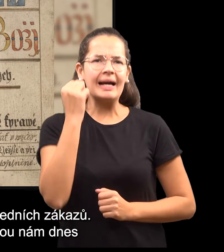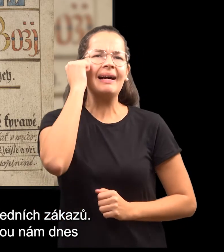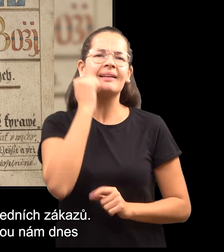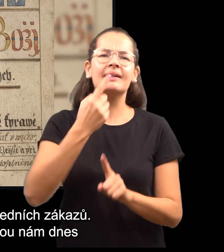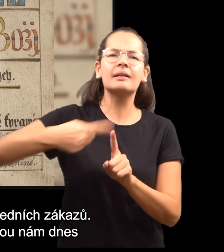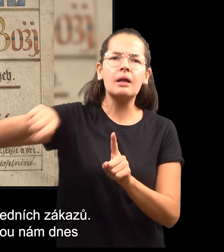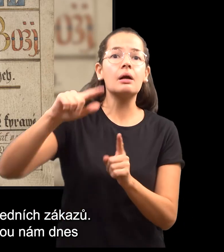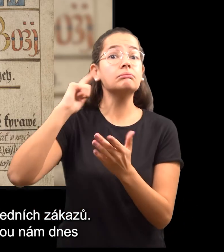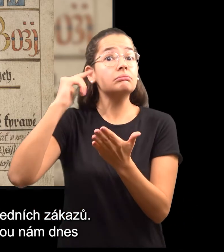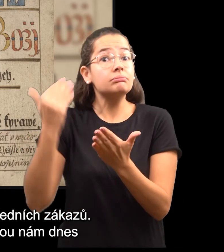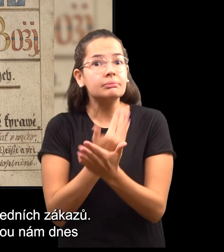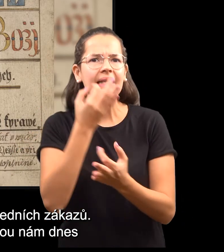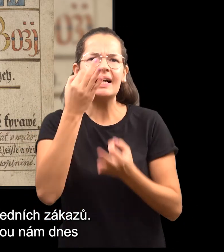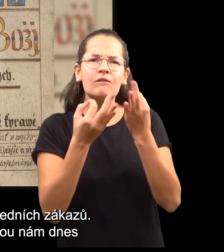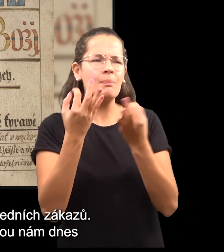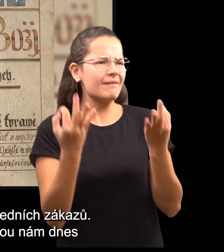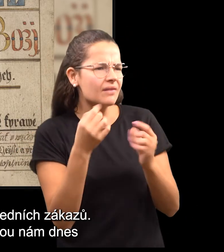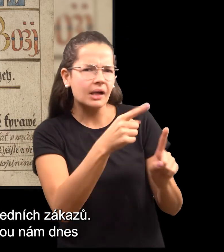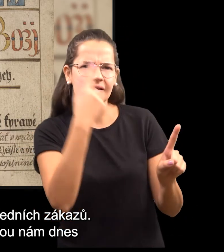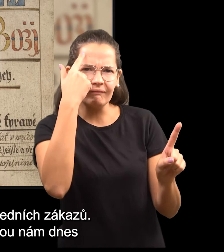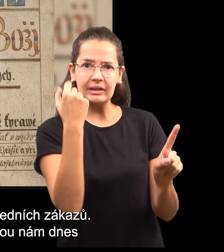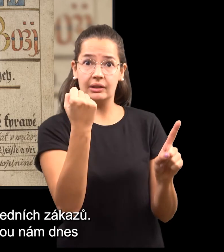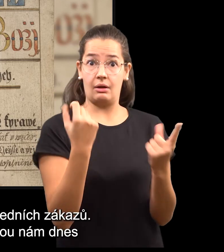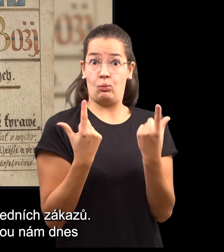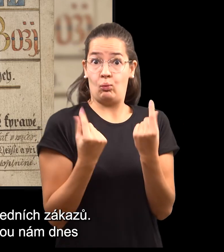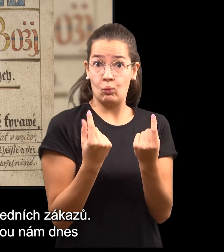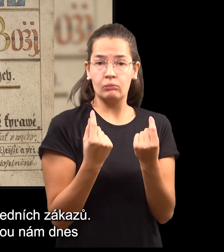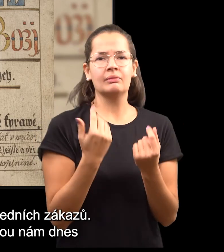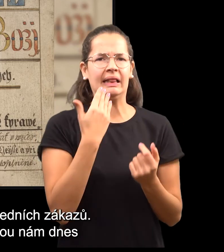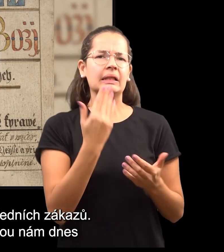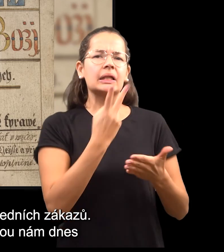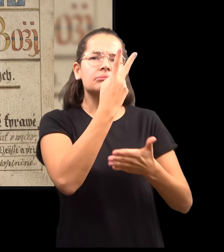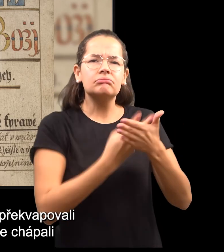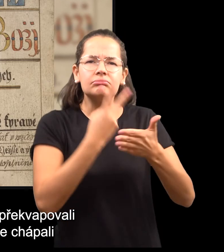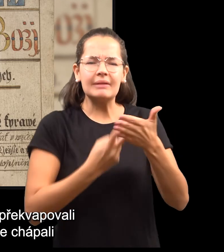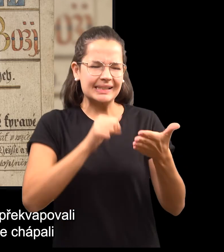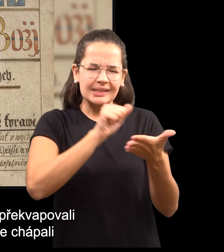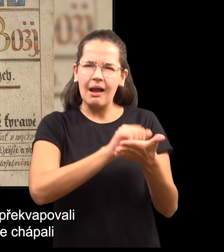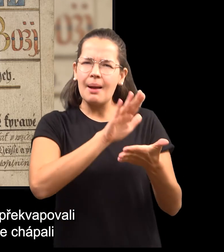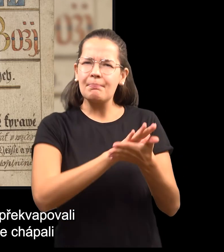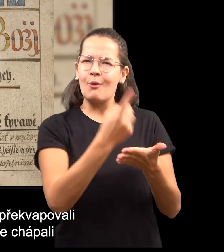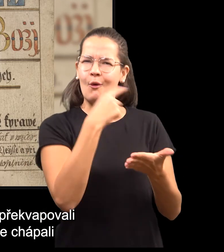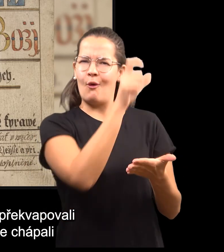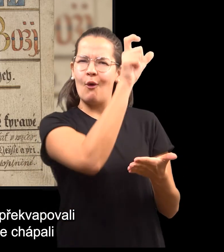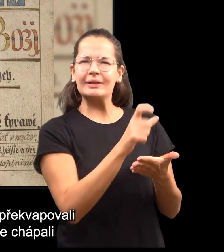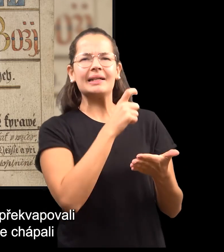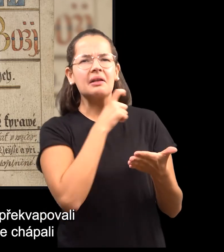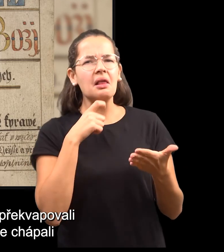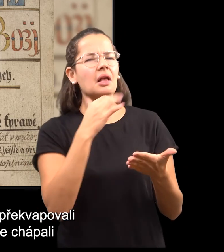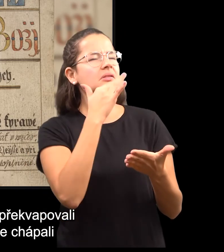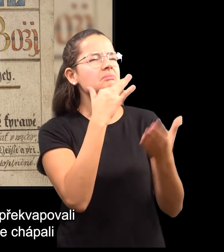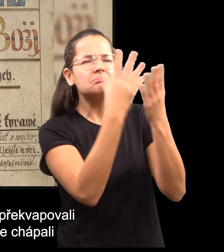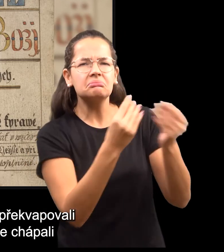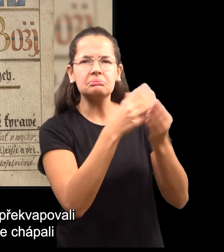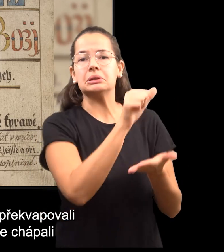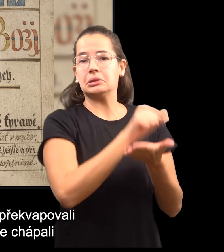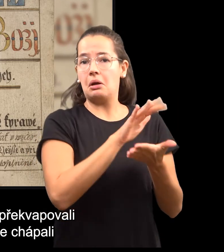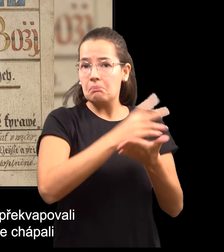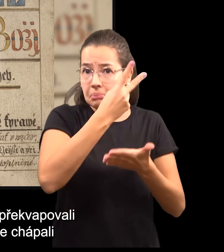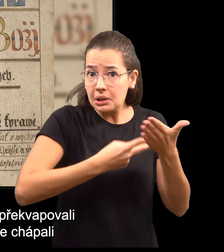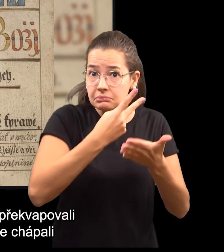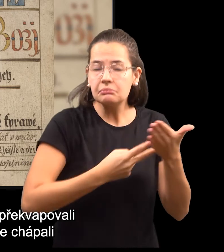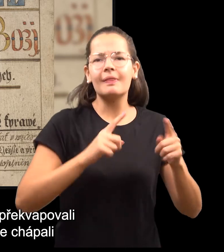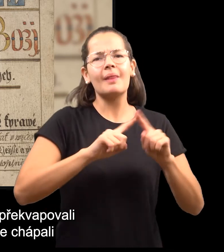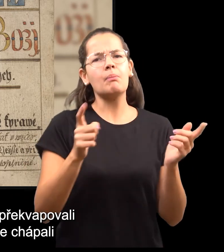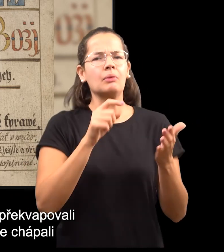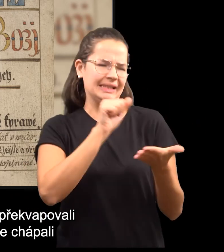úředních zákazů. Některé projevy lidové víry jsou nám dnes obtížně srozumitelné, vždyť překvapovali i